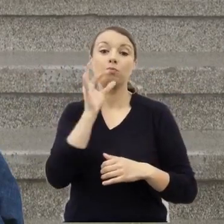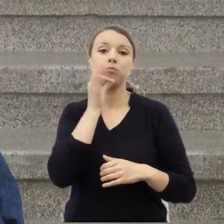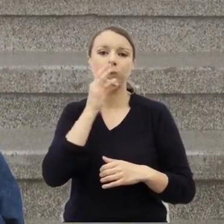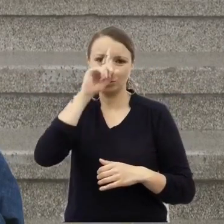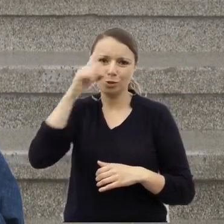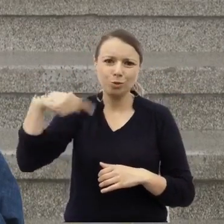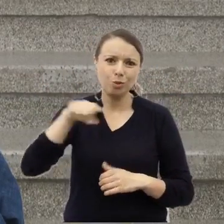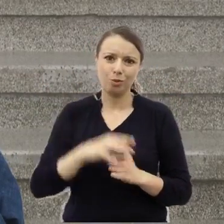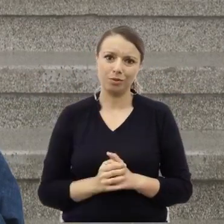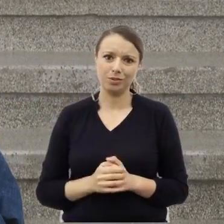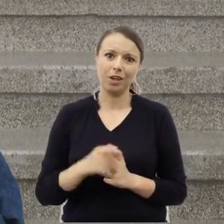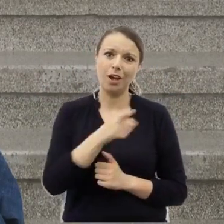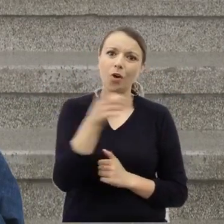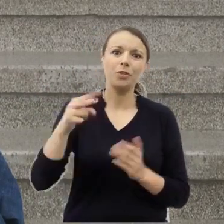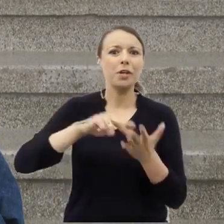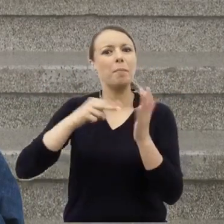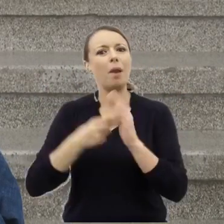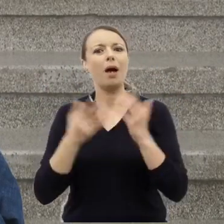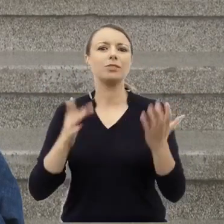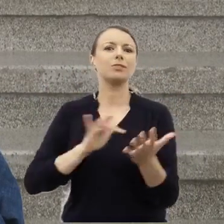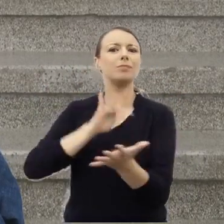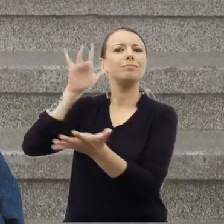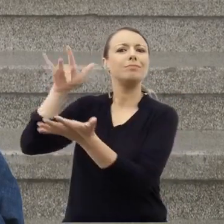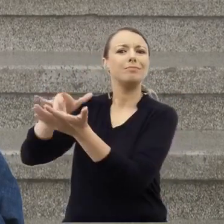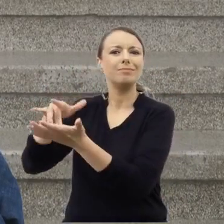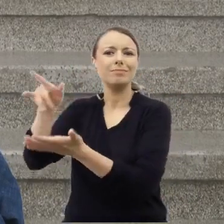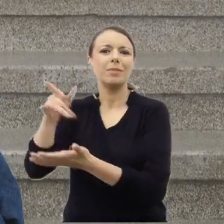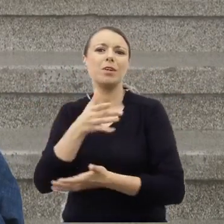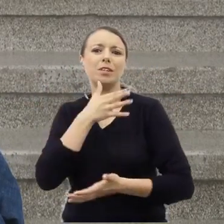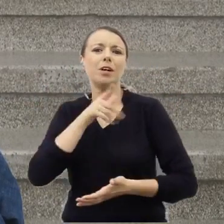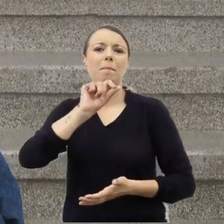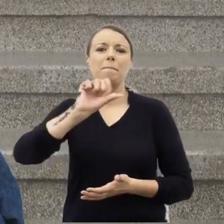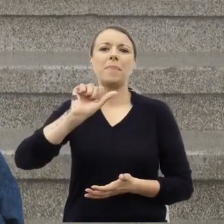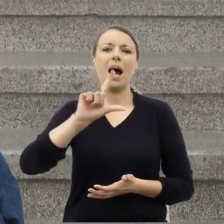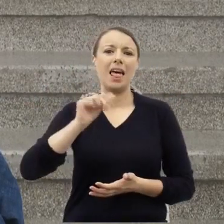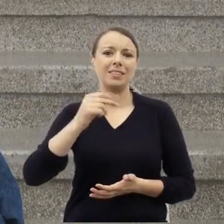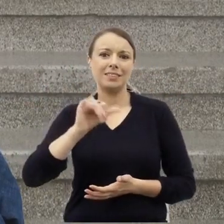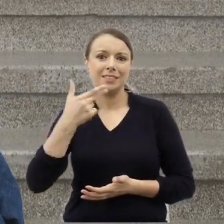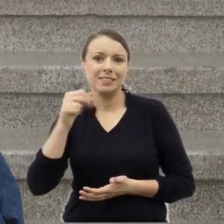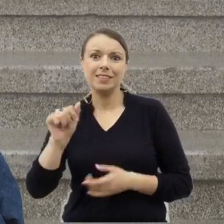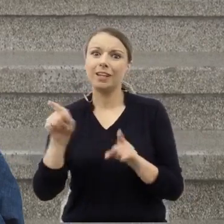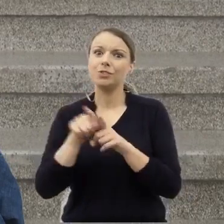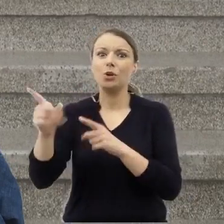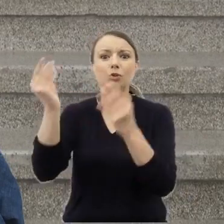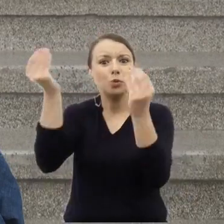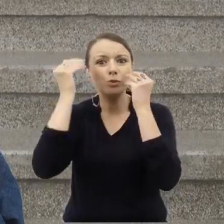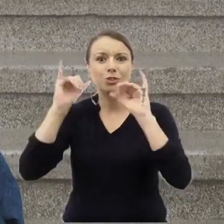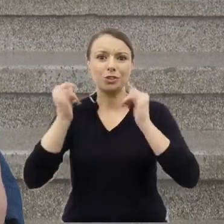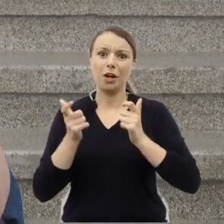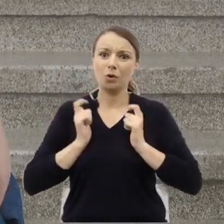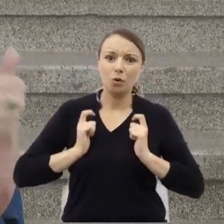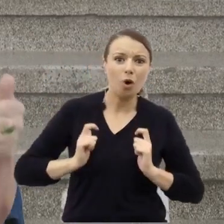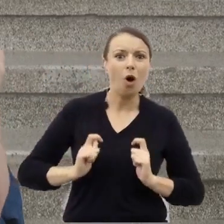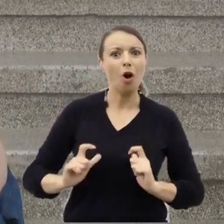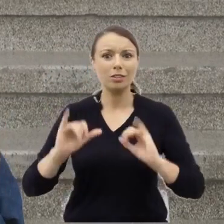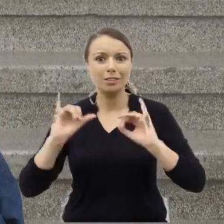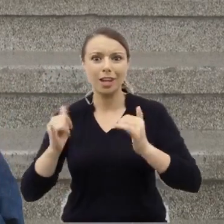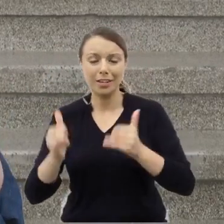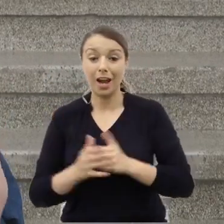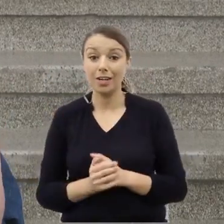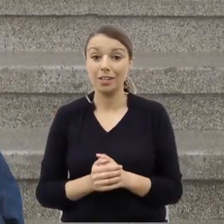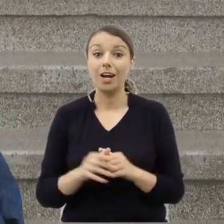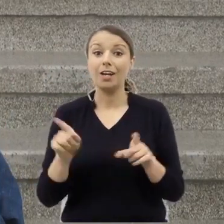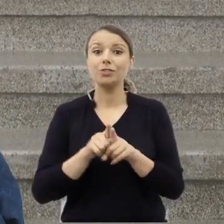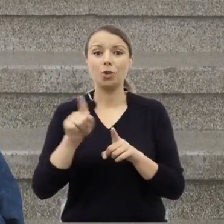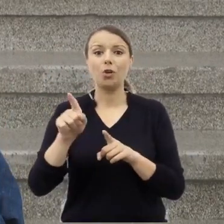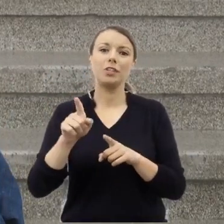którzy planowali wyjazd do Palestyny, uczyli się rolnictwa. Już inne grupy kibucników